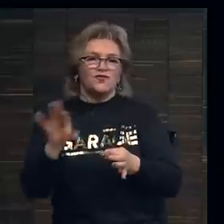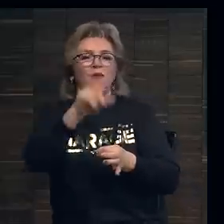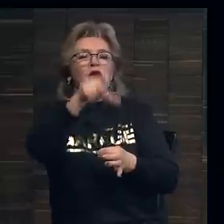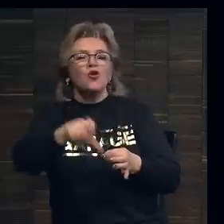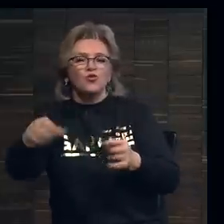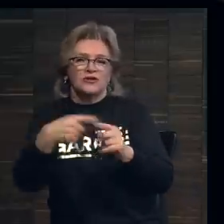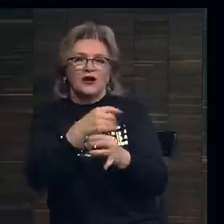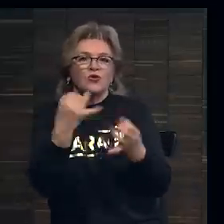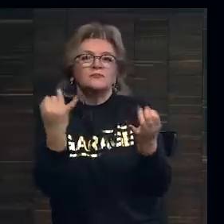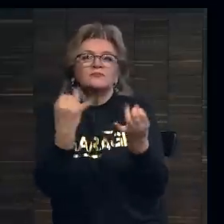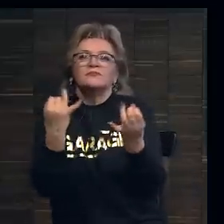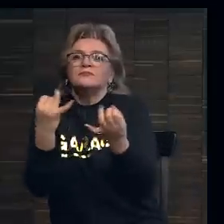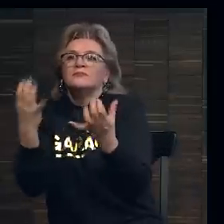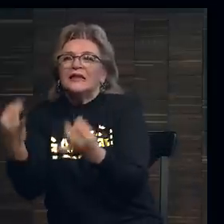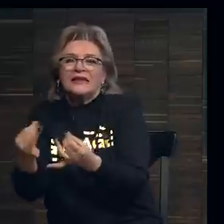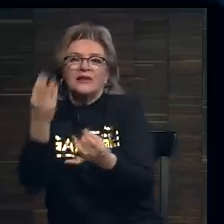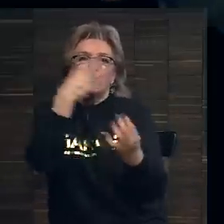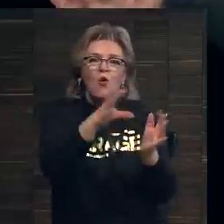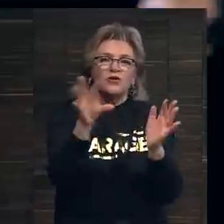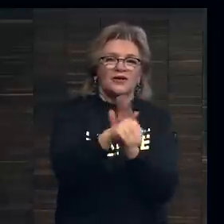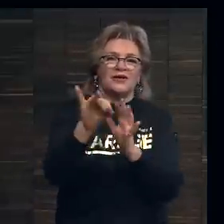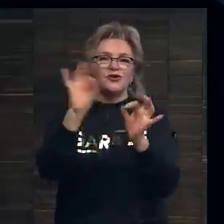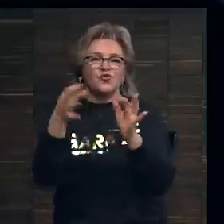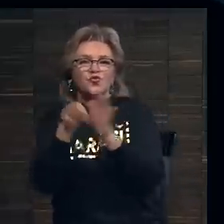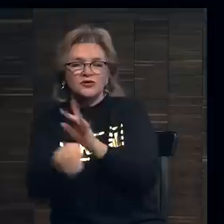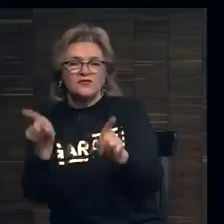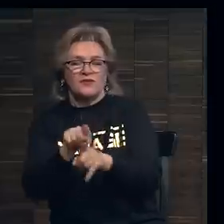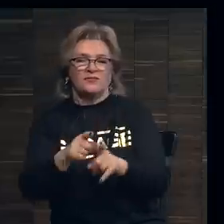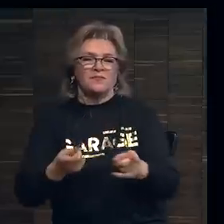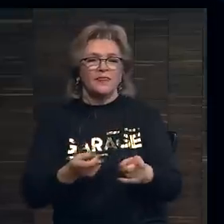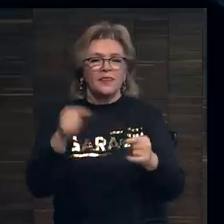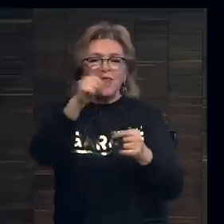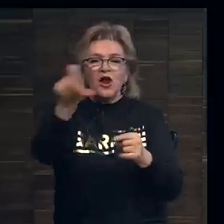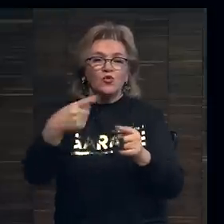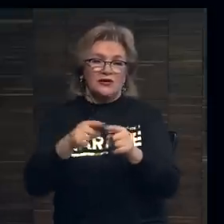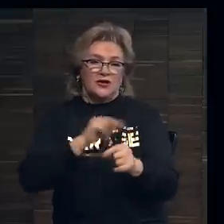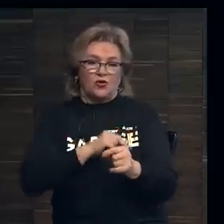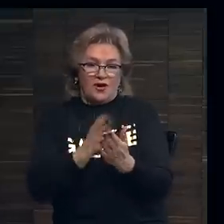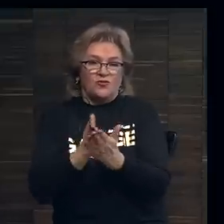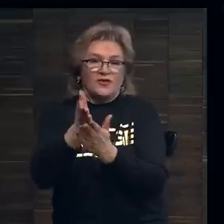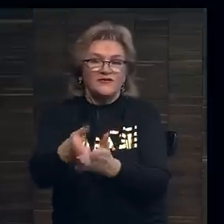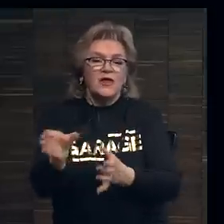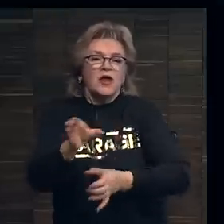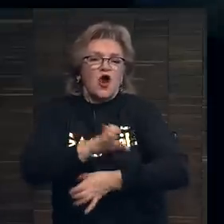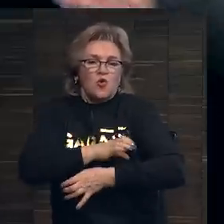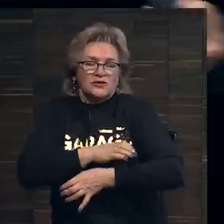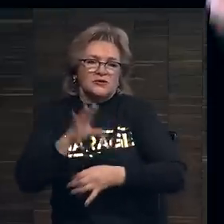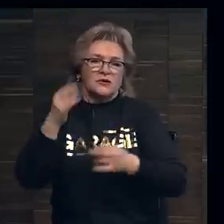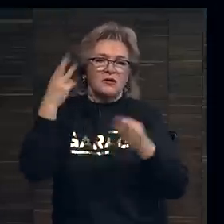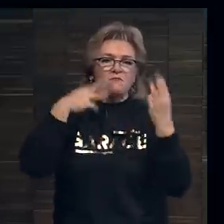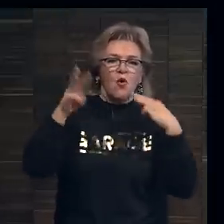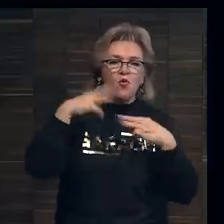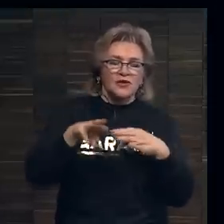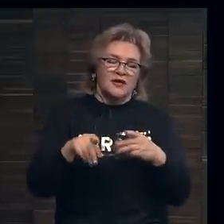о людях, которые интересуются и модой, и искусством. те люди, которые работают в сфере роскоши и моды,